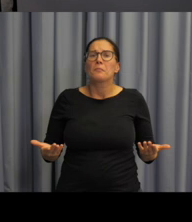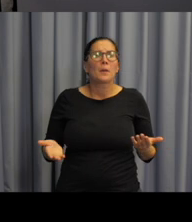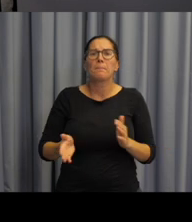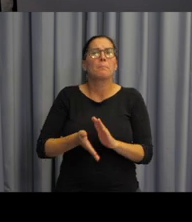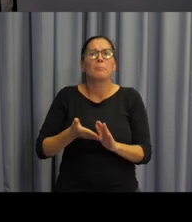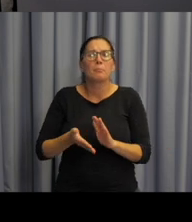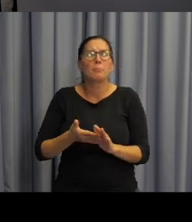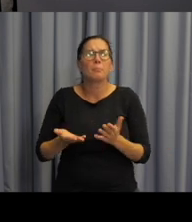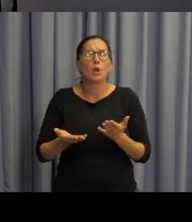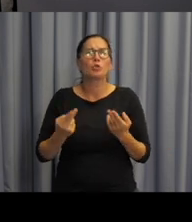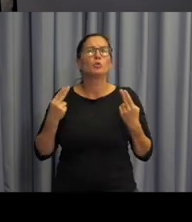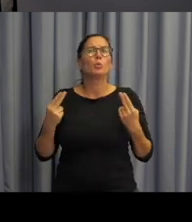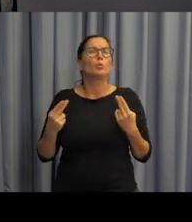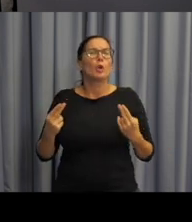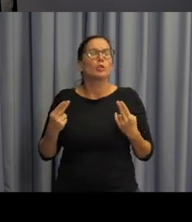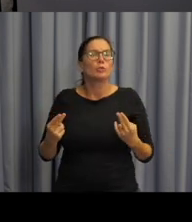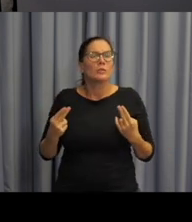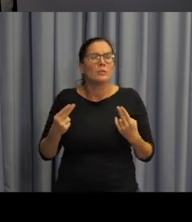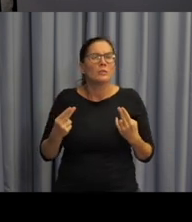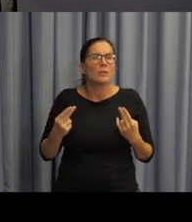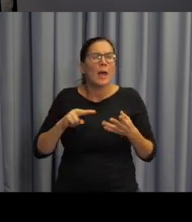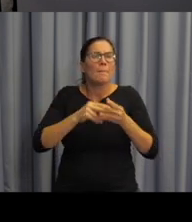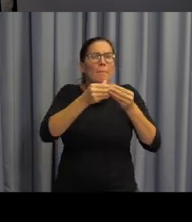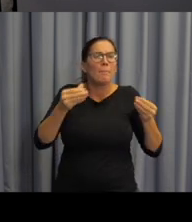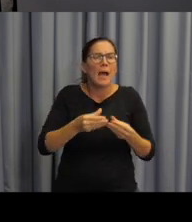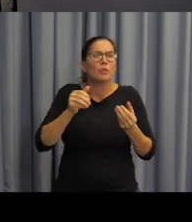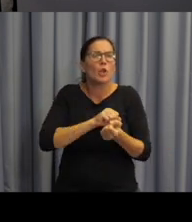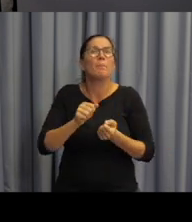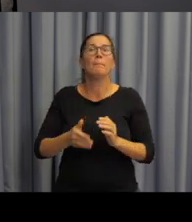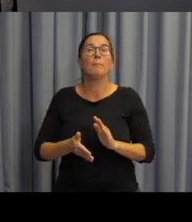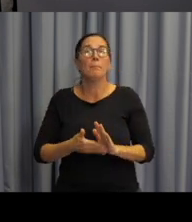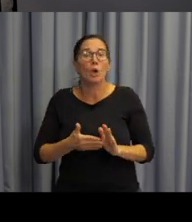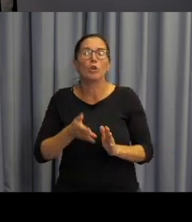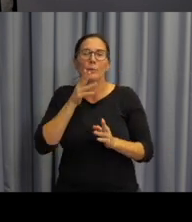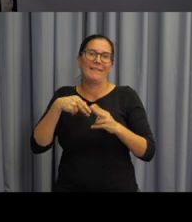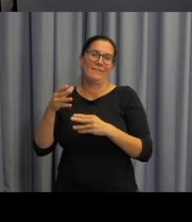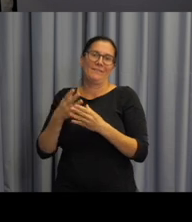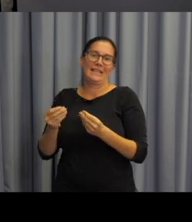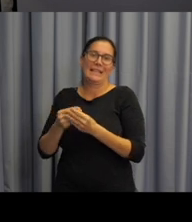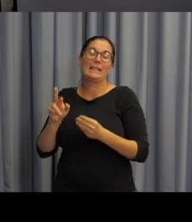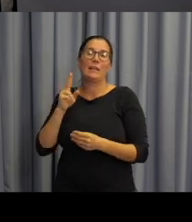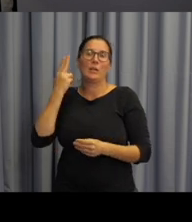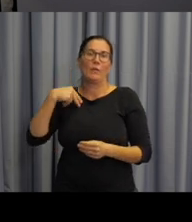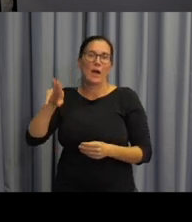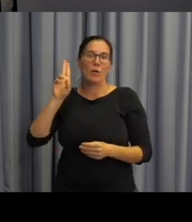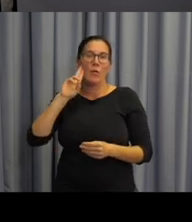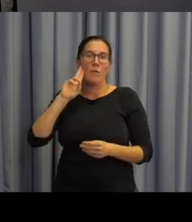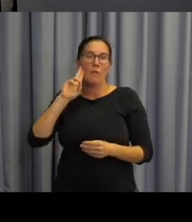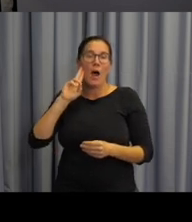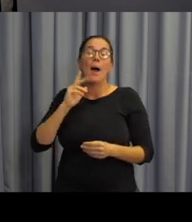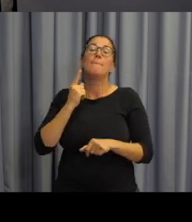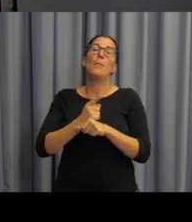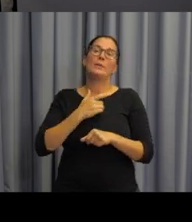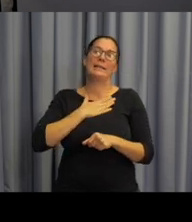Proč bylo, nebo je potřeba, aby tyto metodiky vznikly? O tom se více rozhovoří kolegyně Radka Nováková.